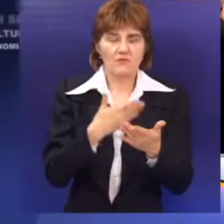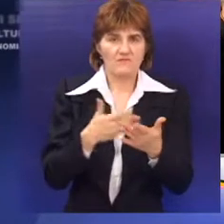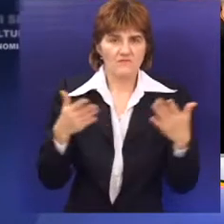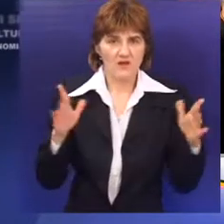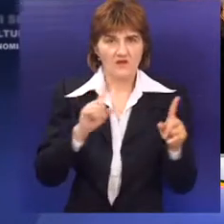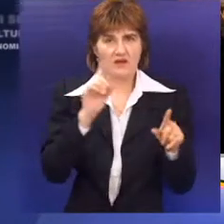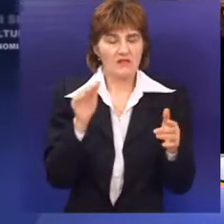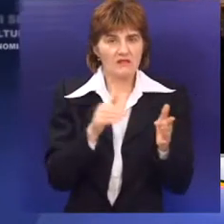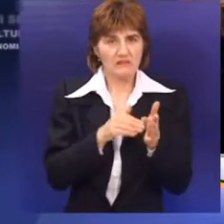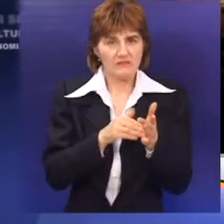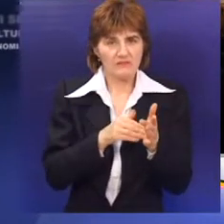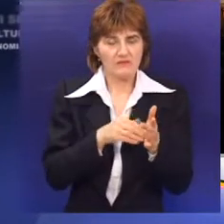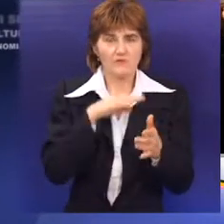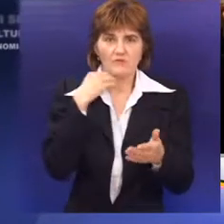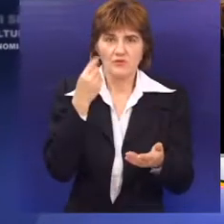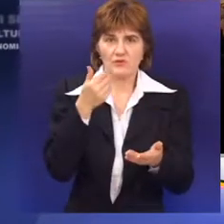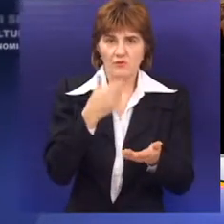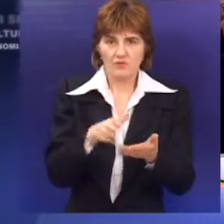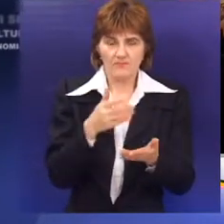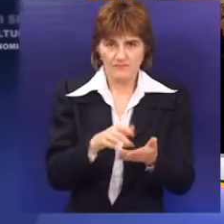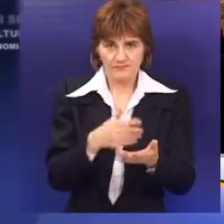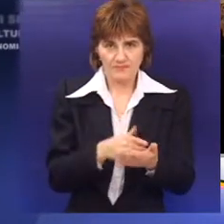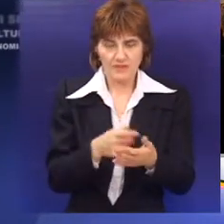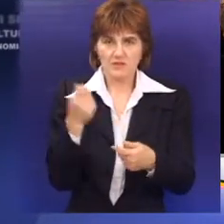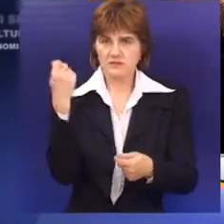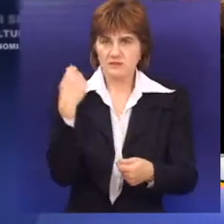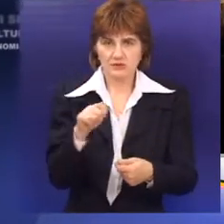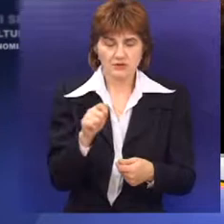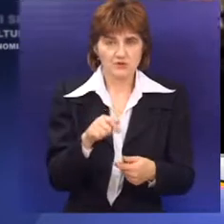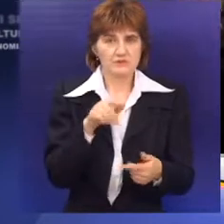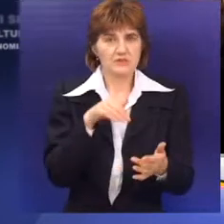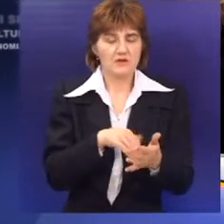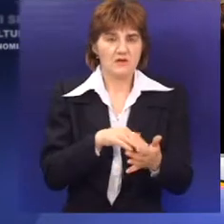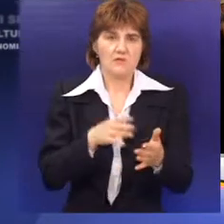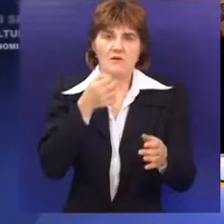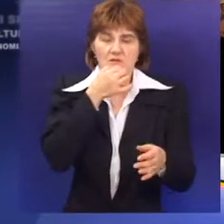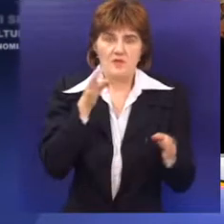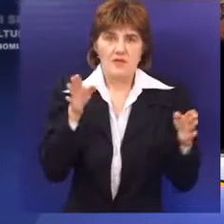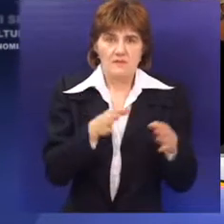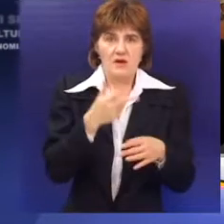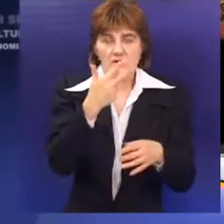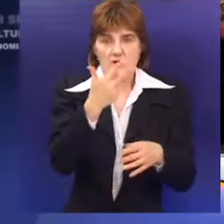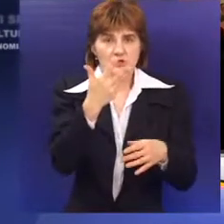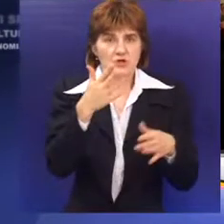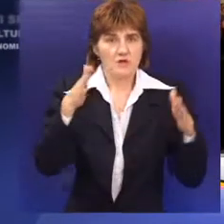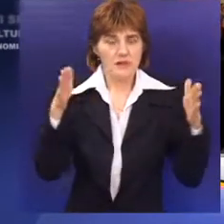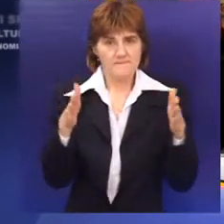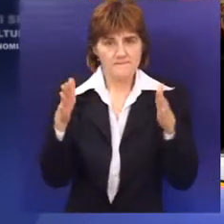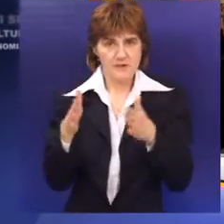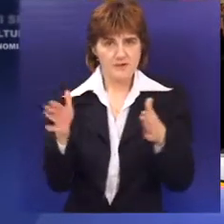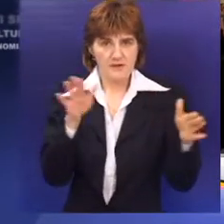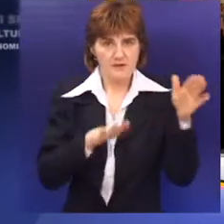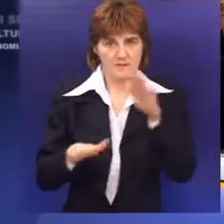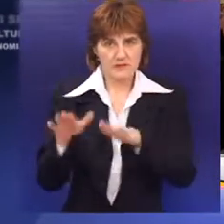sljedstava za objekat koji je toliko skup da za njega mogu da se izglede tri ili četiri bazena prema standardima po kojima se